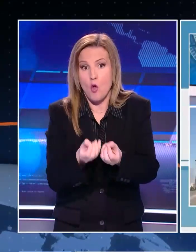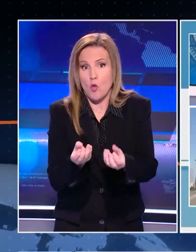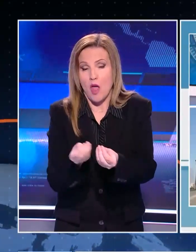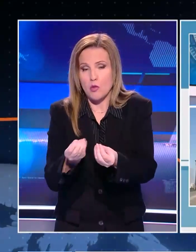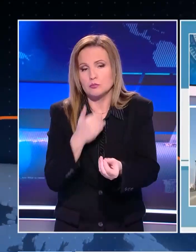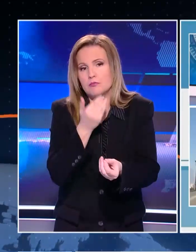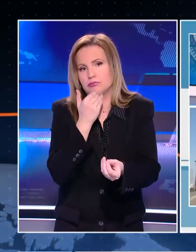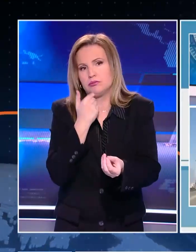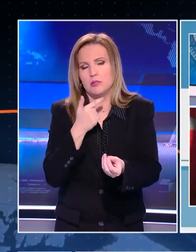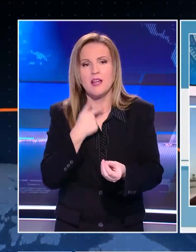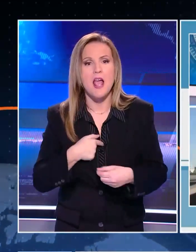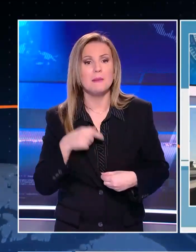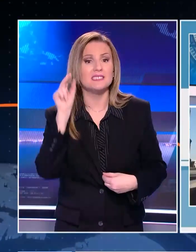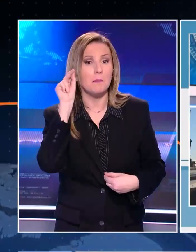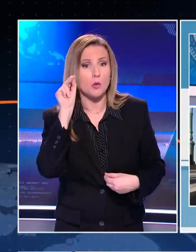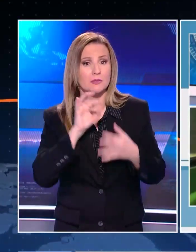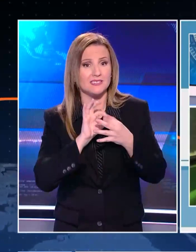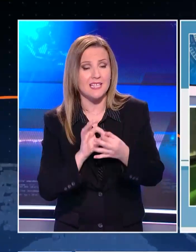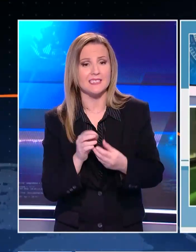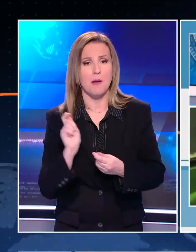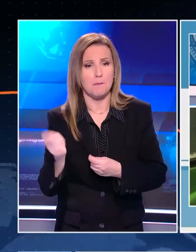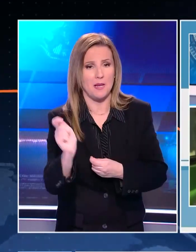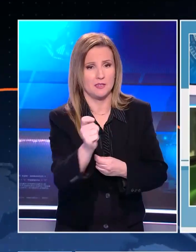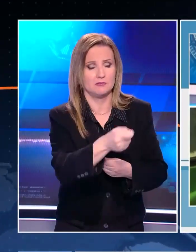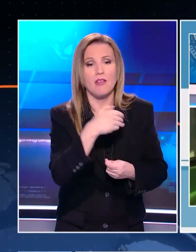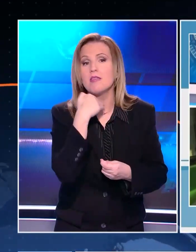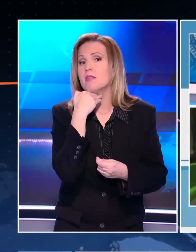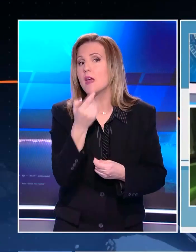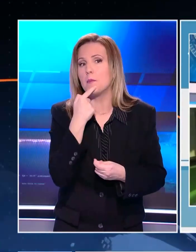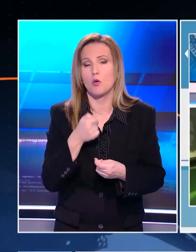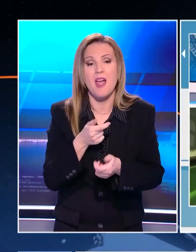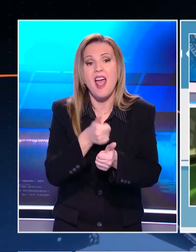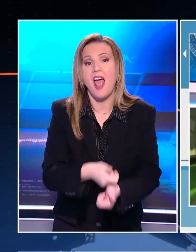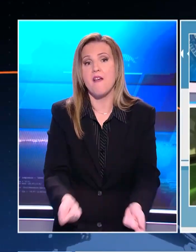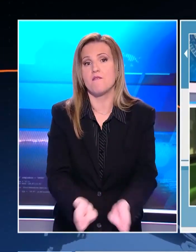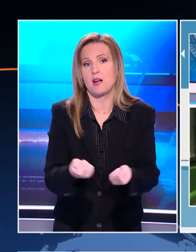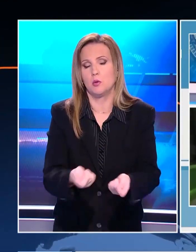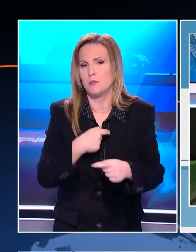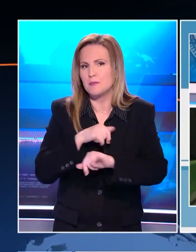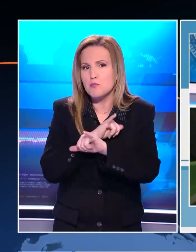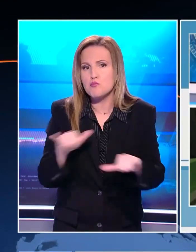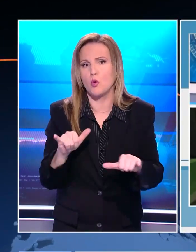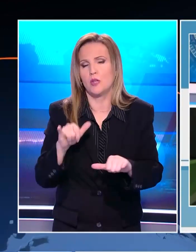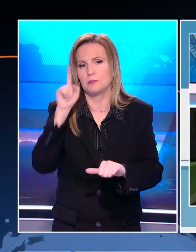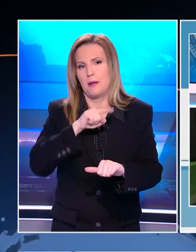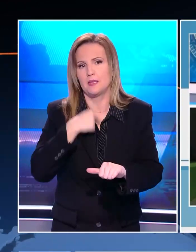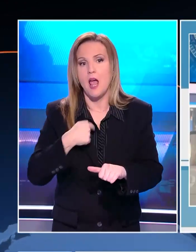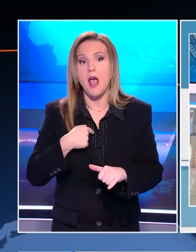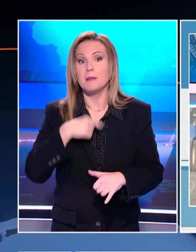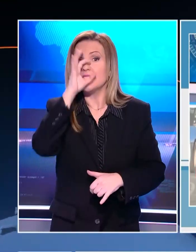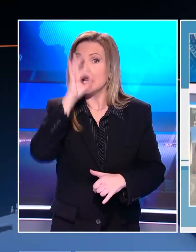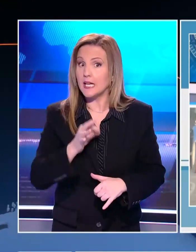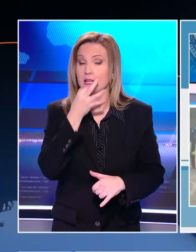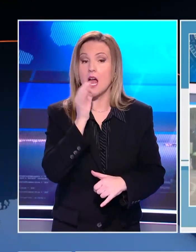Το να λέμε ότι θα συνεχίσουμε να δίνουμε κάτι που δεν μπορούμε να το εφαρμόσουμε. Εμείς δεν είμαστε σε αυτή την κατηγορία. Με